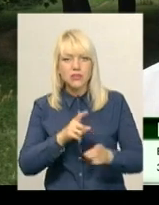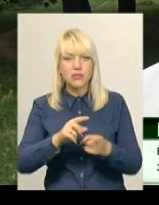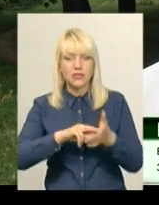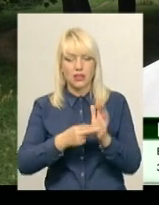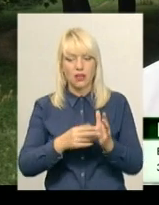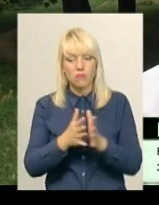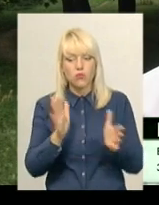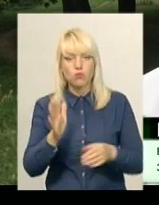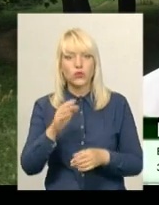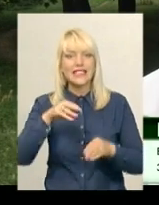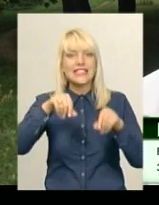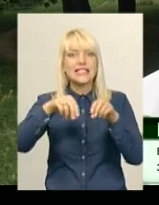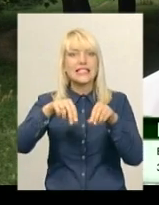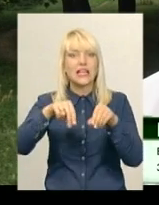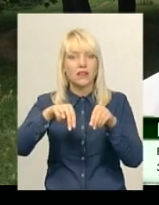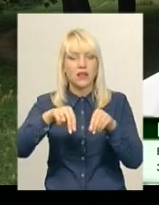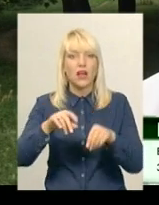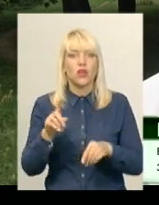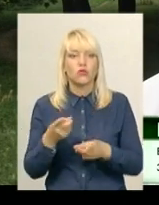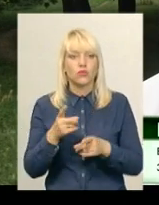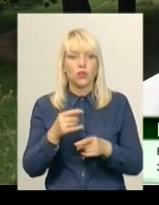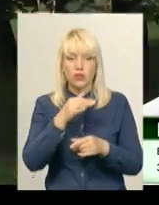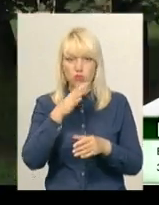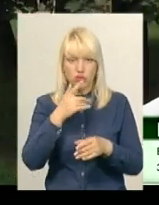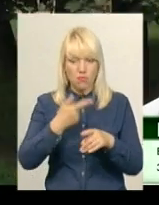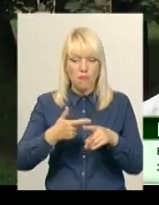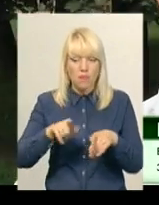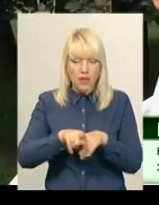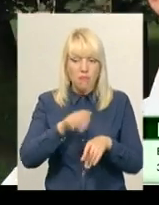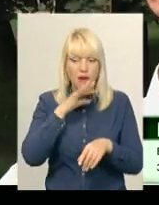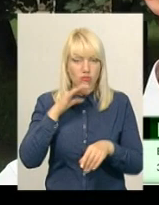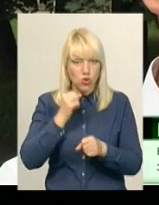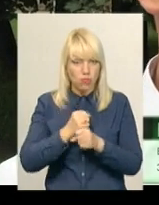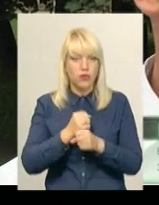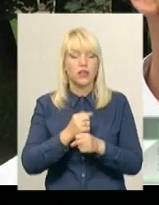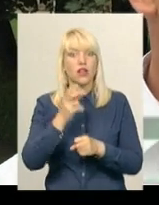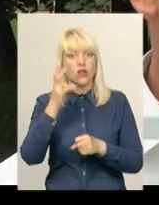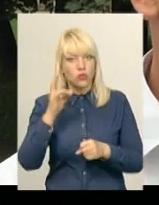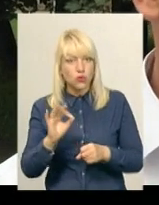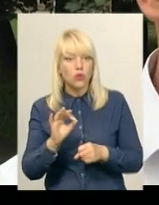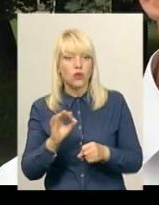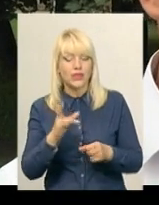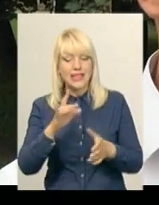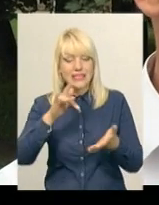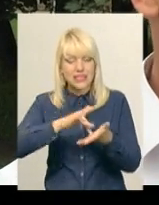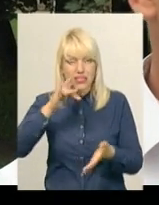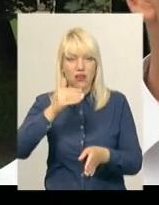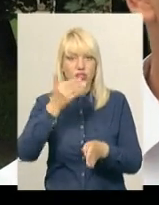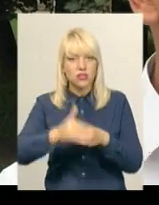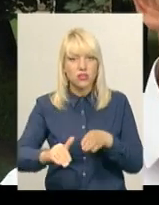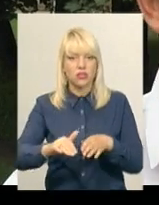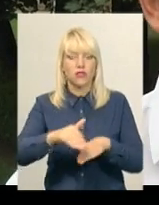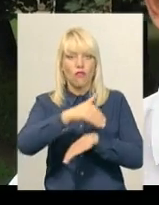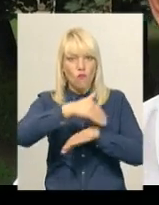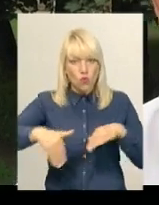посипати сілю. Ми також не можемо робити дуже багато, адже є екологічний фактор, але на центральній частині міста, центральній